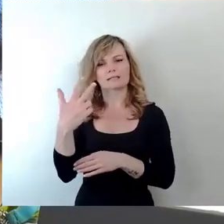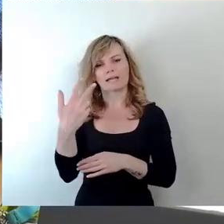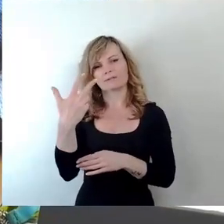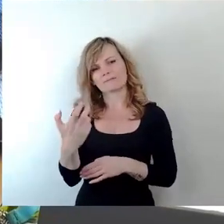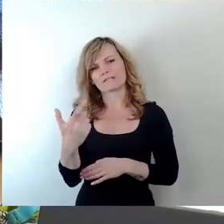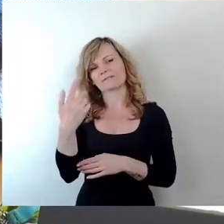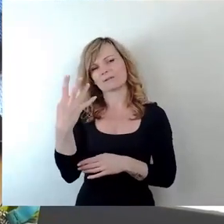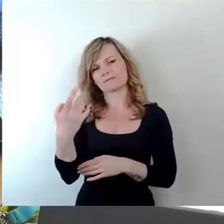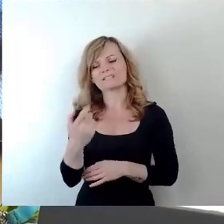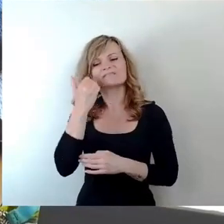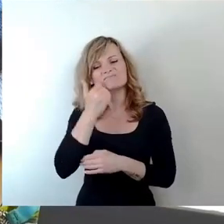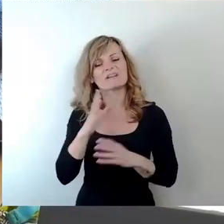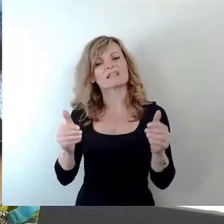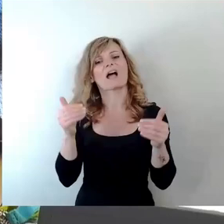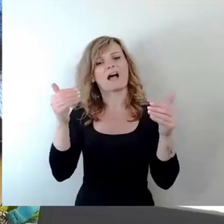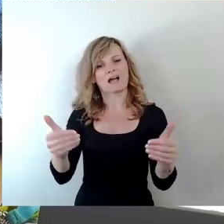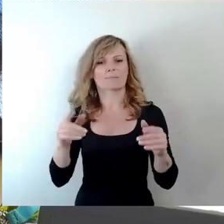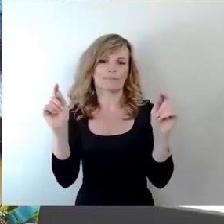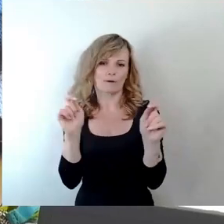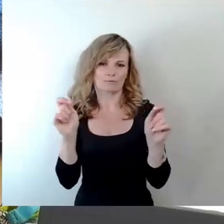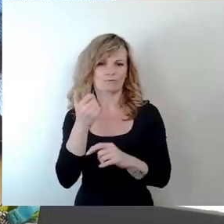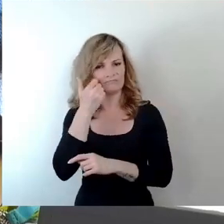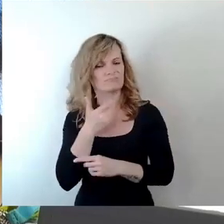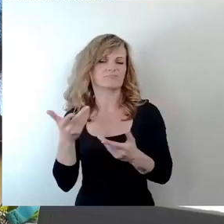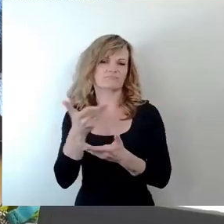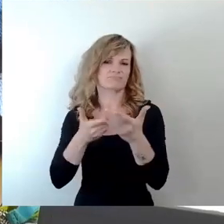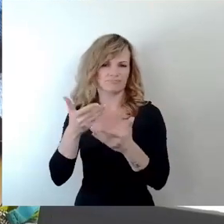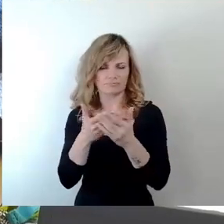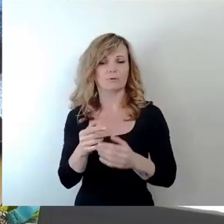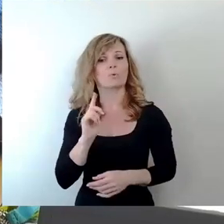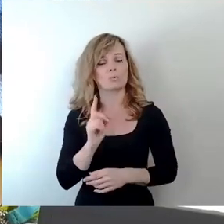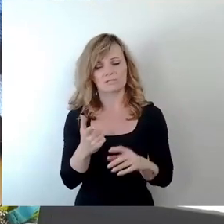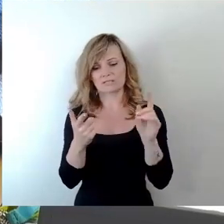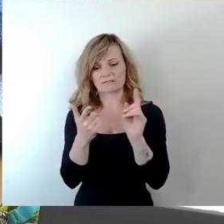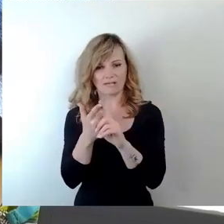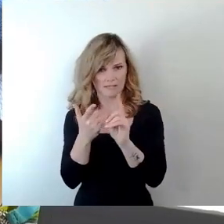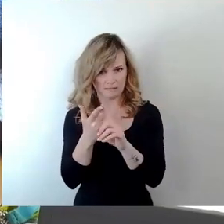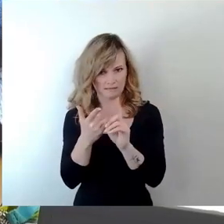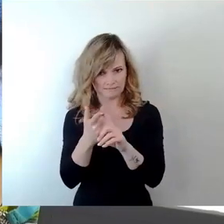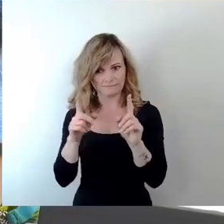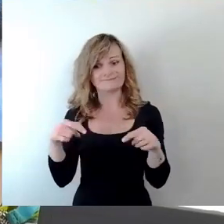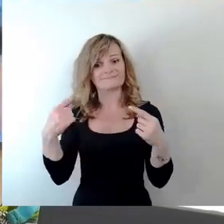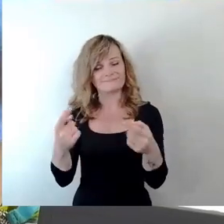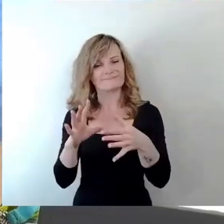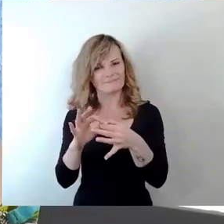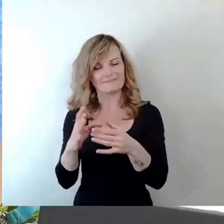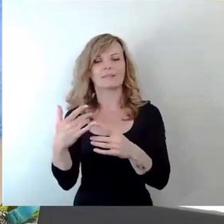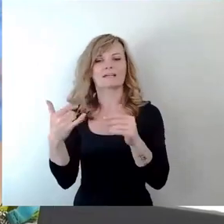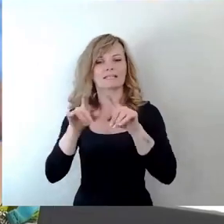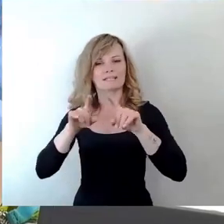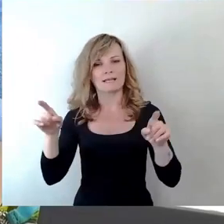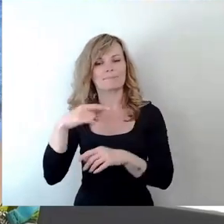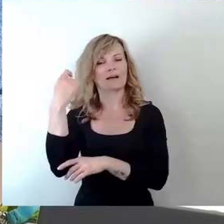die nach der Pause behandeln. Und zum Zweiten bitte ich dann im Anschluss das Thema Filmnächte